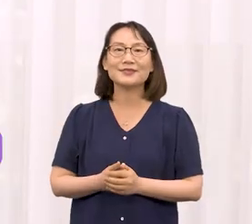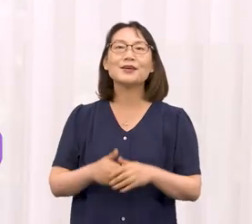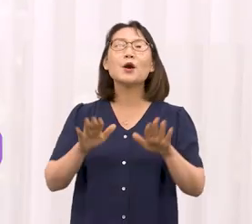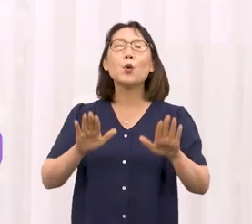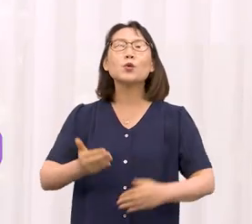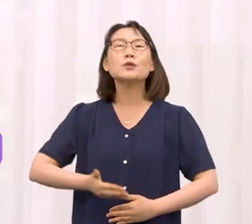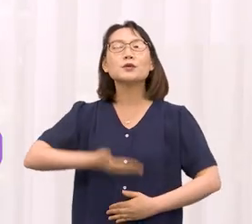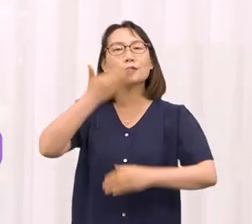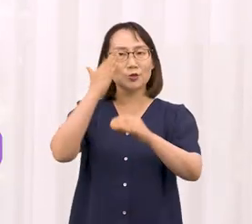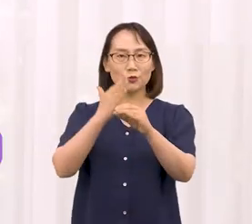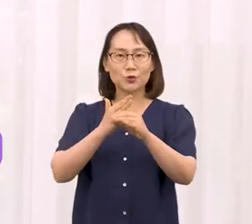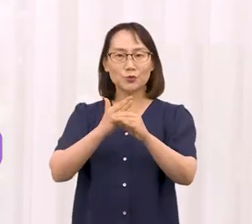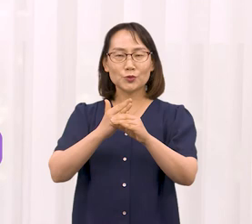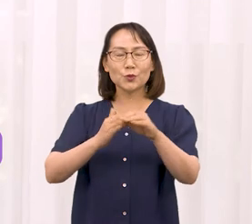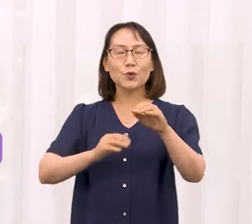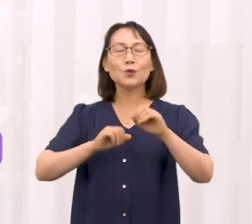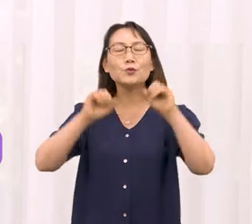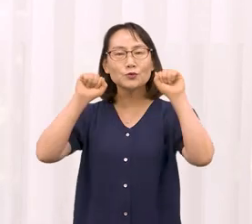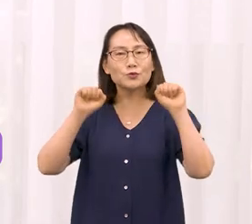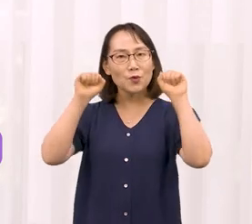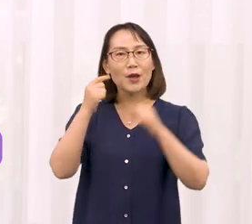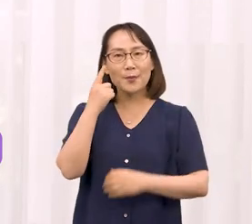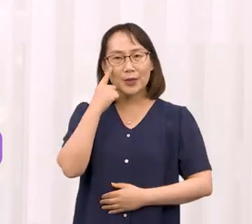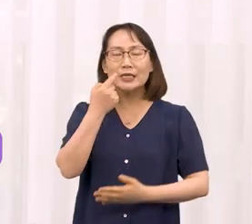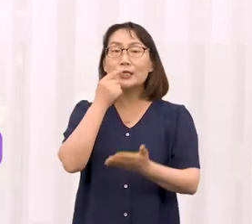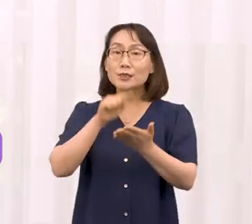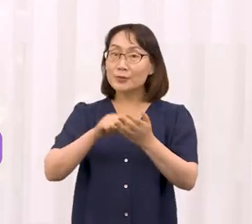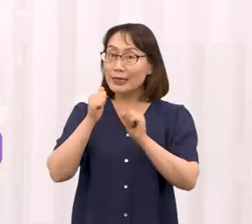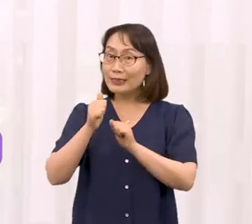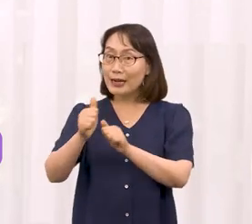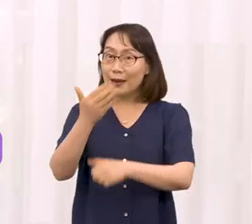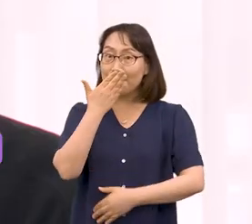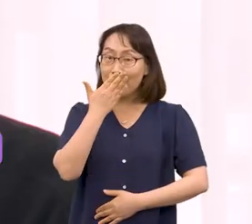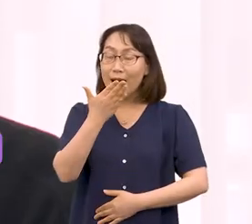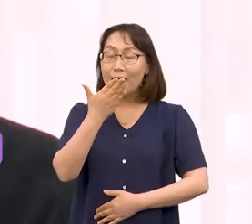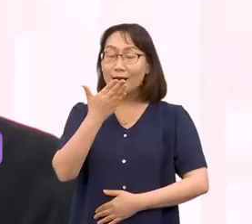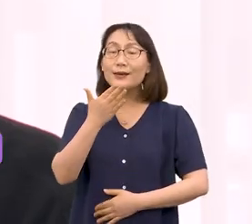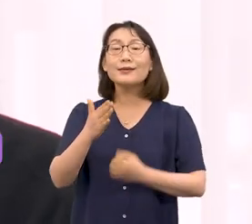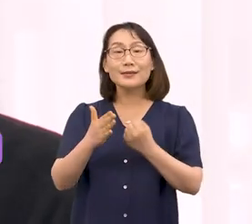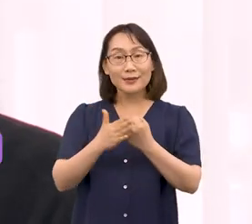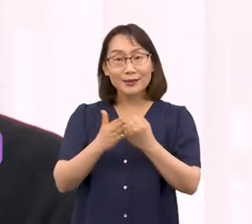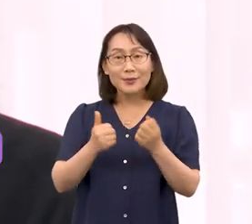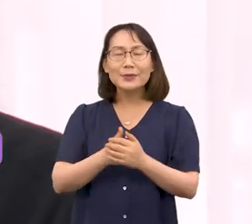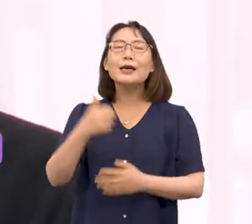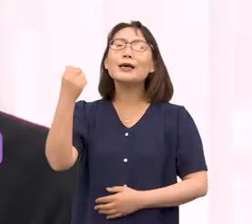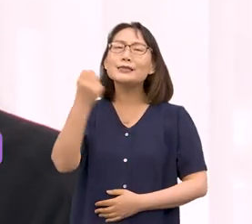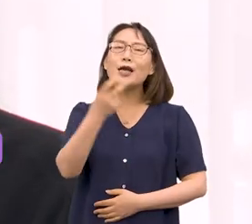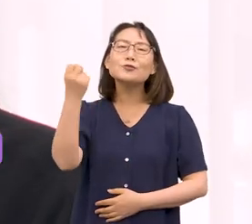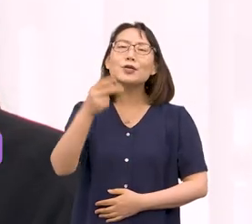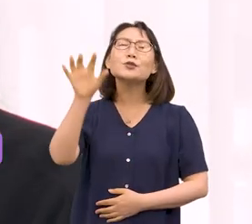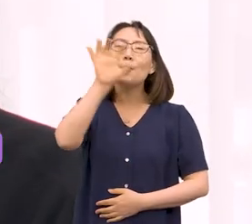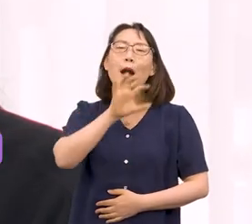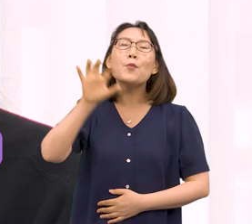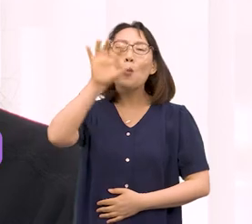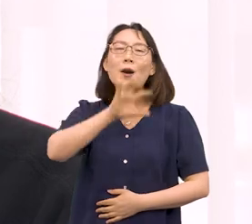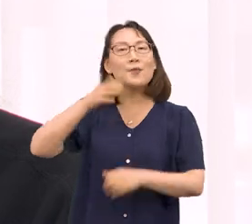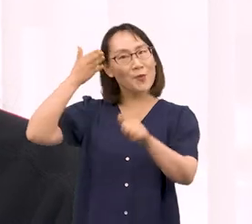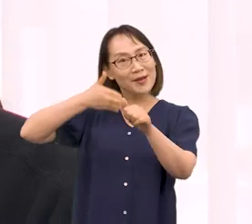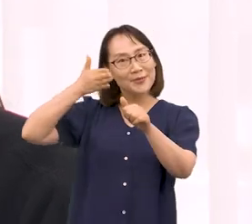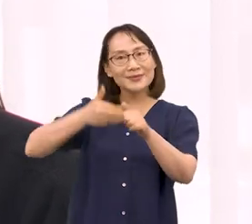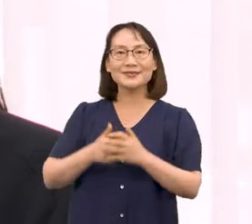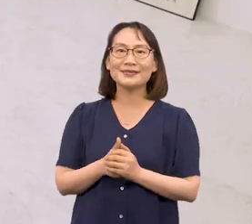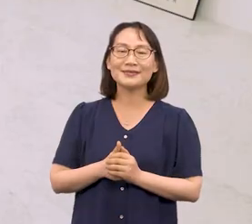상체 위주의 운동을 해봤는데요. 쉽게 따라할 수 있는 동작들이니까 자주 따라해주시길 바랍니다.